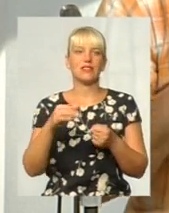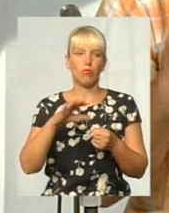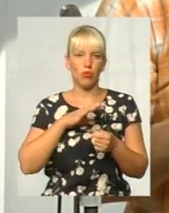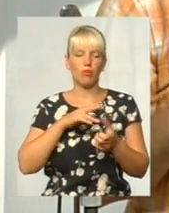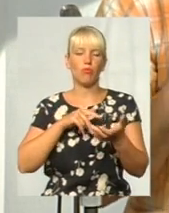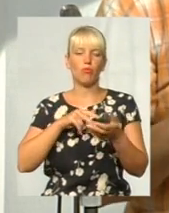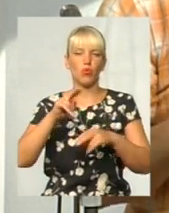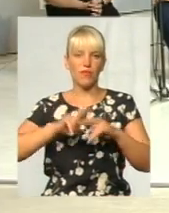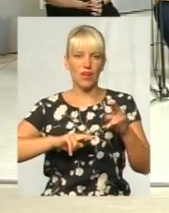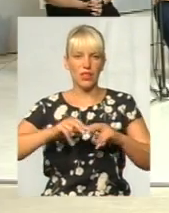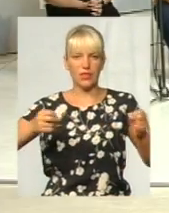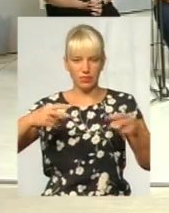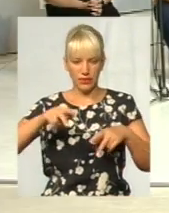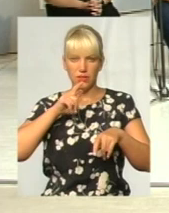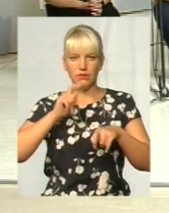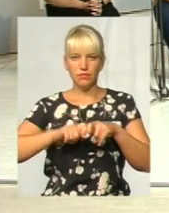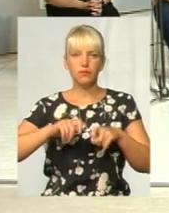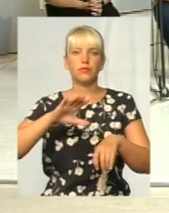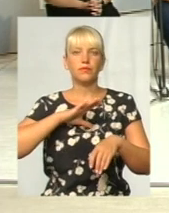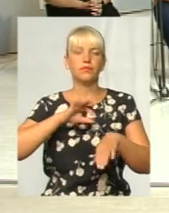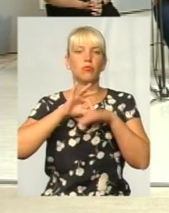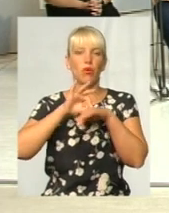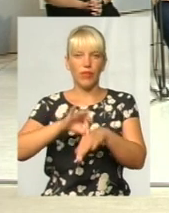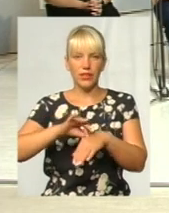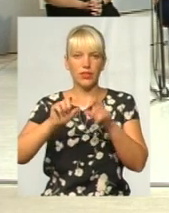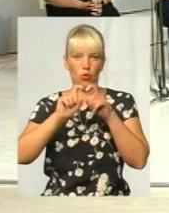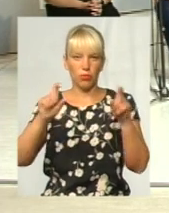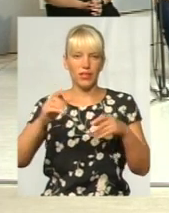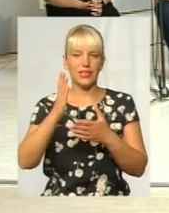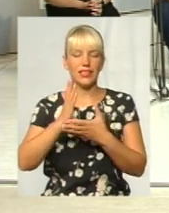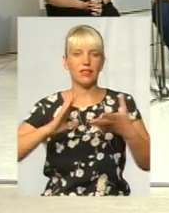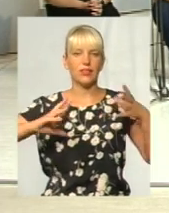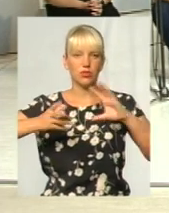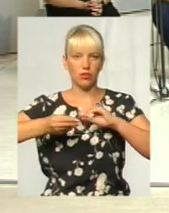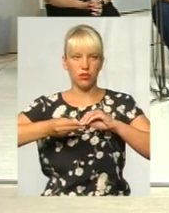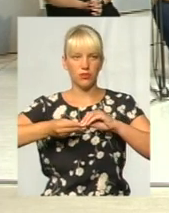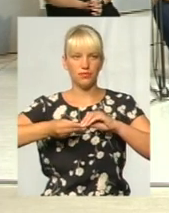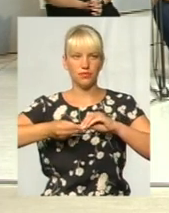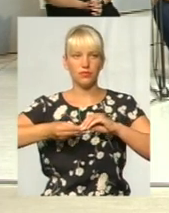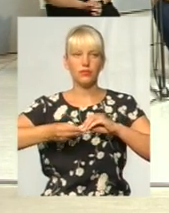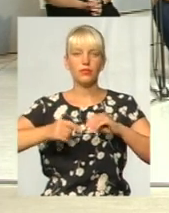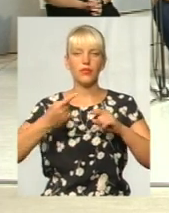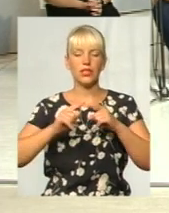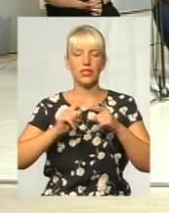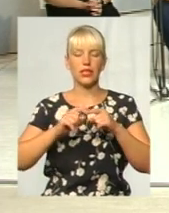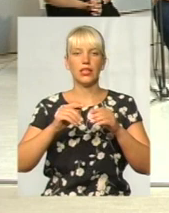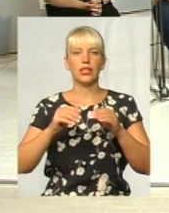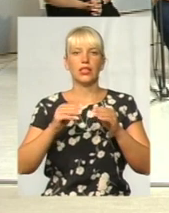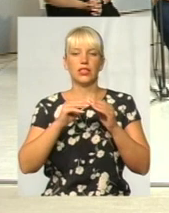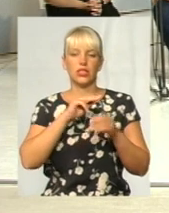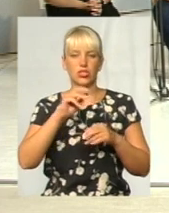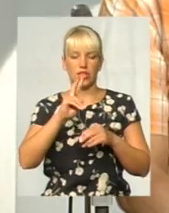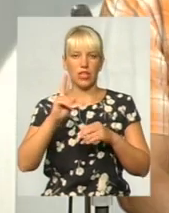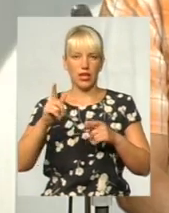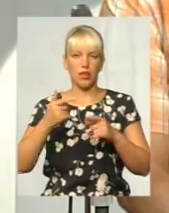Будівельна експертиза, проведена була об'єктом. Бо є висновок, кажу, нам був представлений ЖБК, нам представило, що